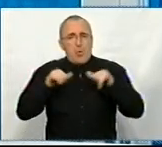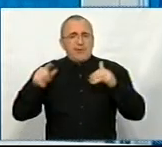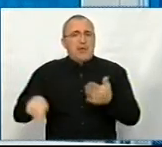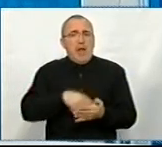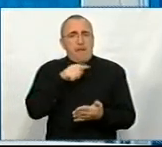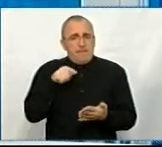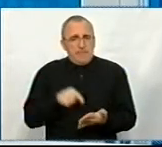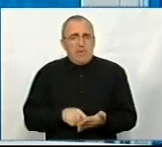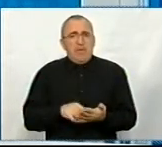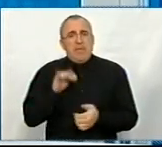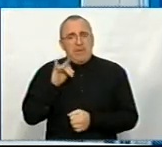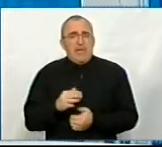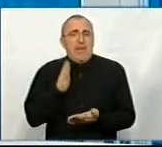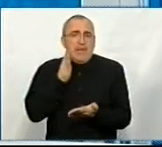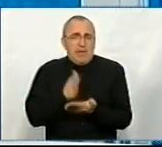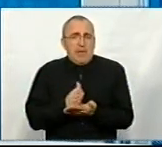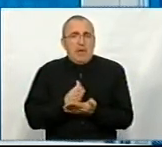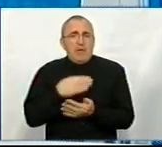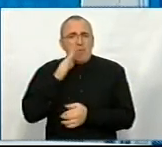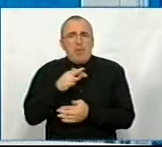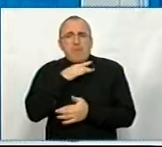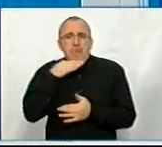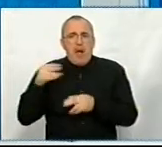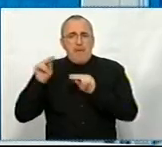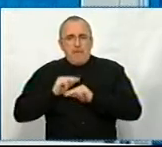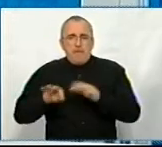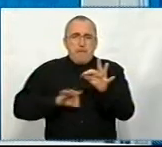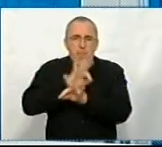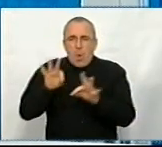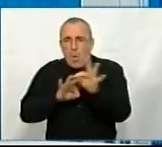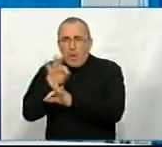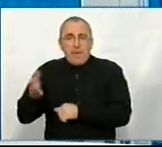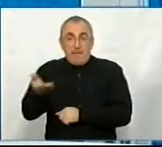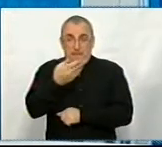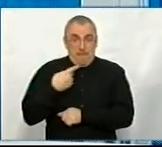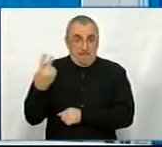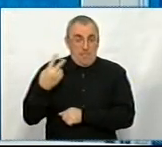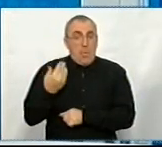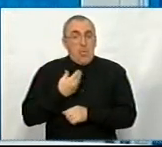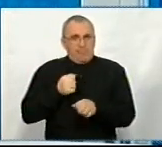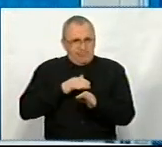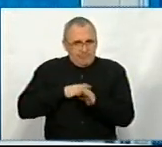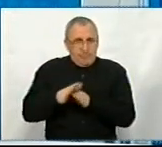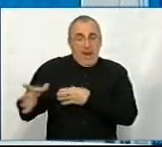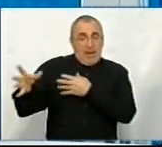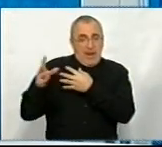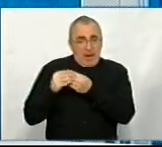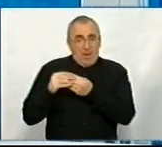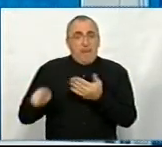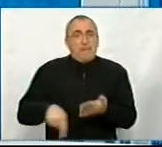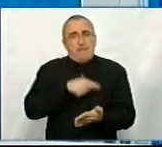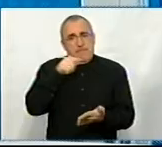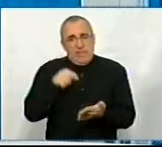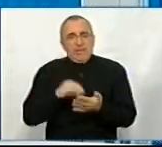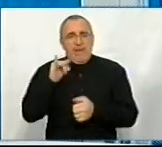і є досить багато напрацювання проєктів, які б ми хотіли реалізувати разом місто